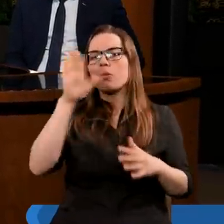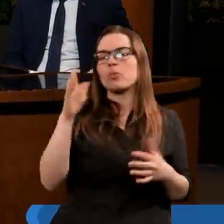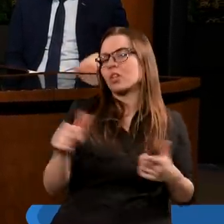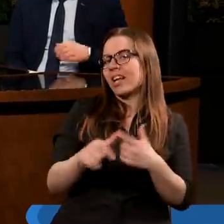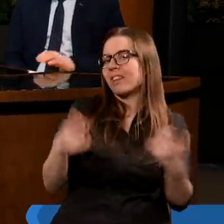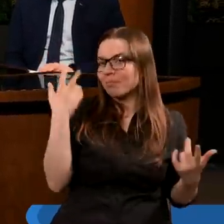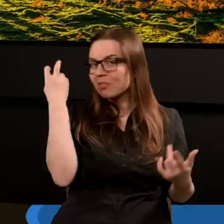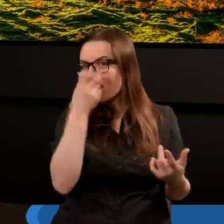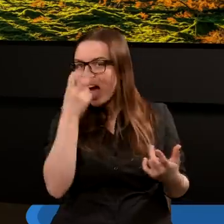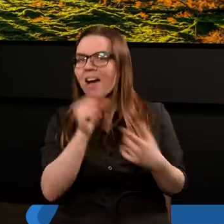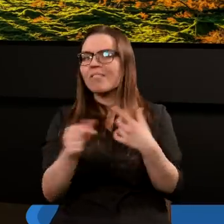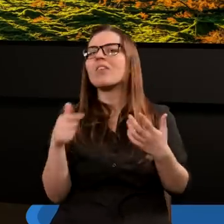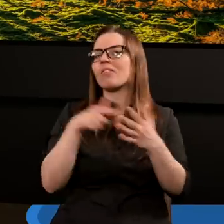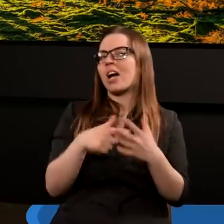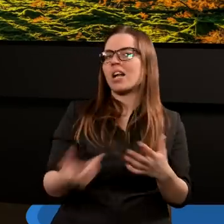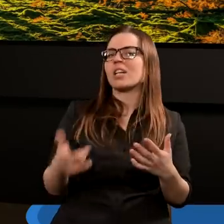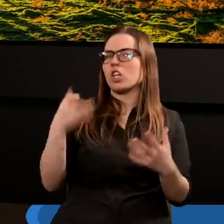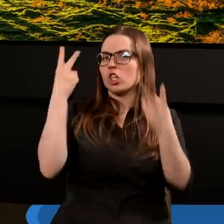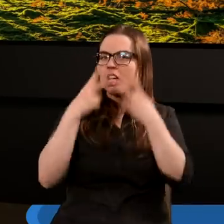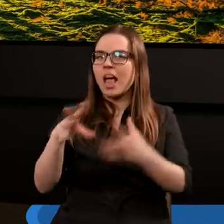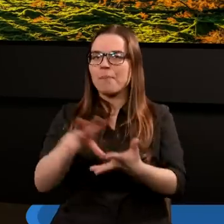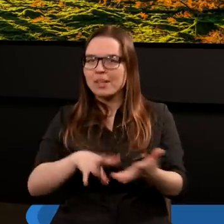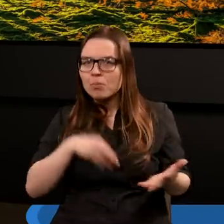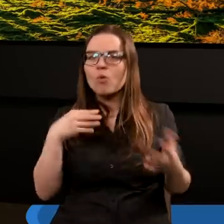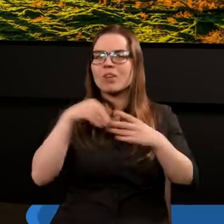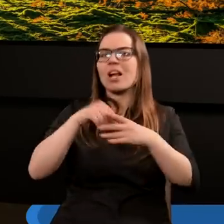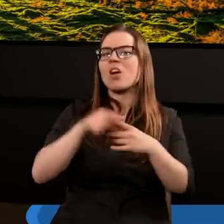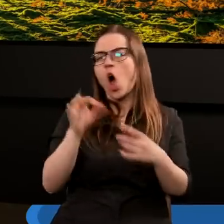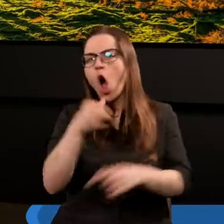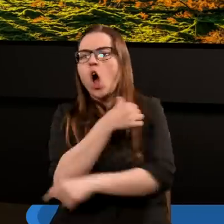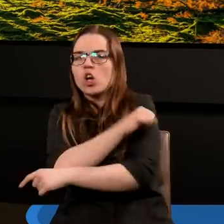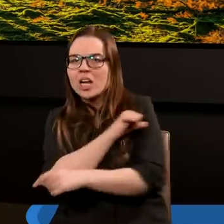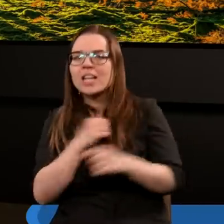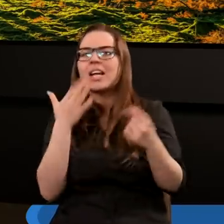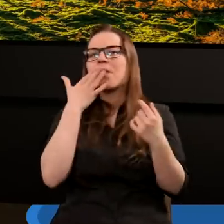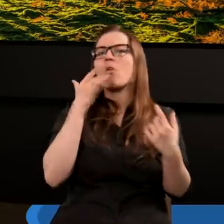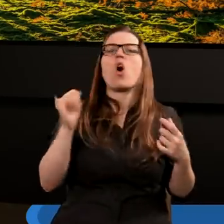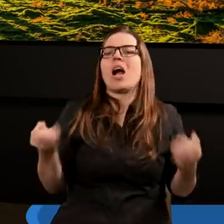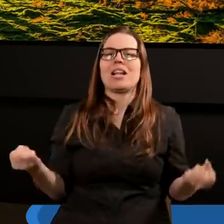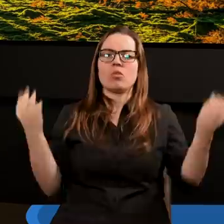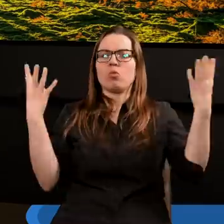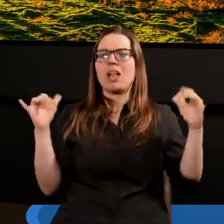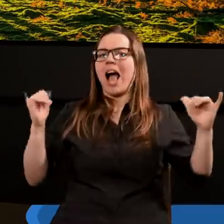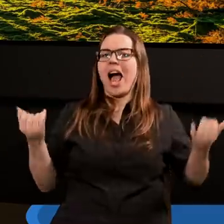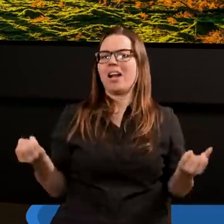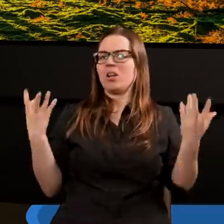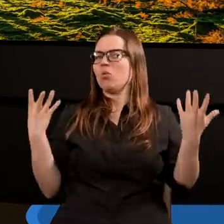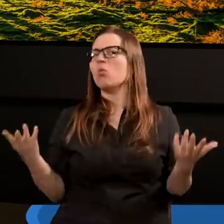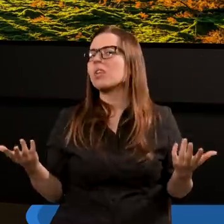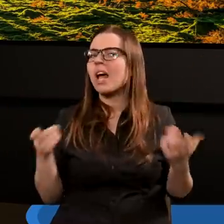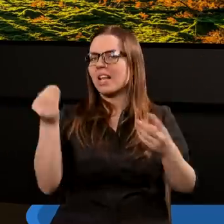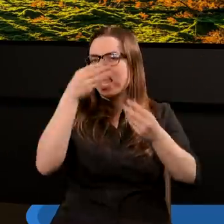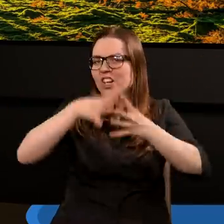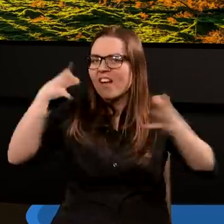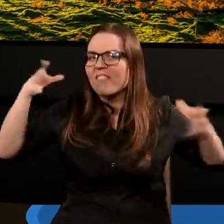ciekawe, bo my będziemy, my zawsze czytamy Pismo Święte, mówimy o chrześcijaństwie, o jakie cuda są. Nawet Pan Jezus powiedział, że jeszcze